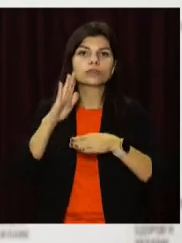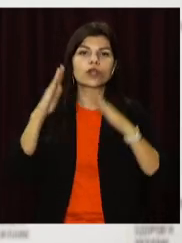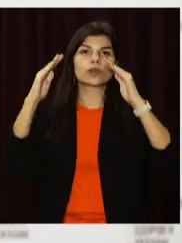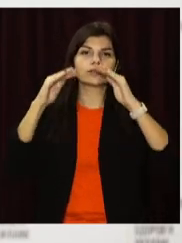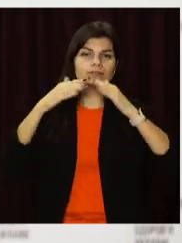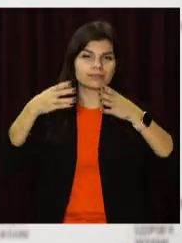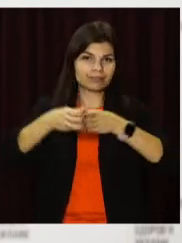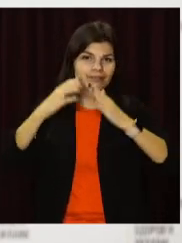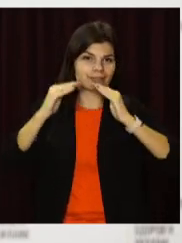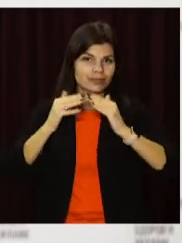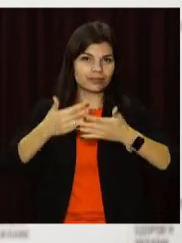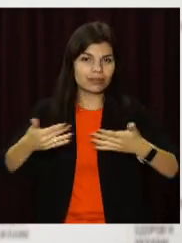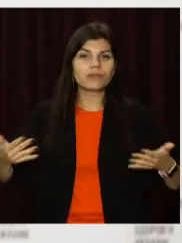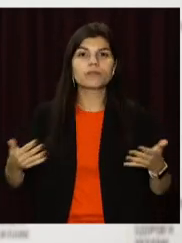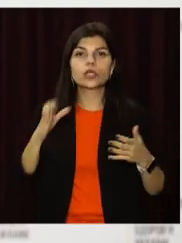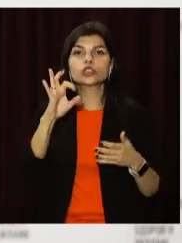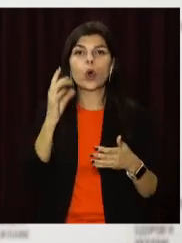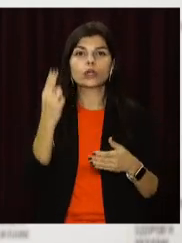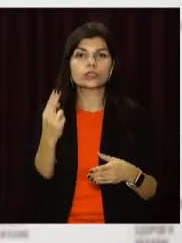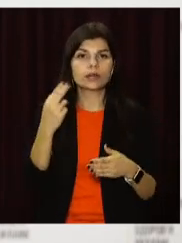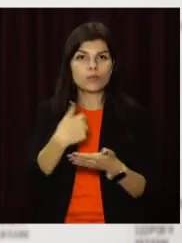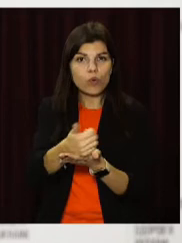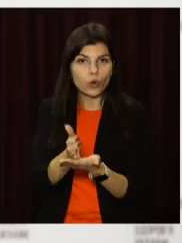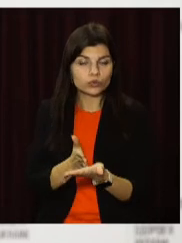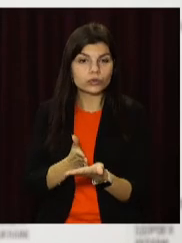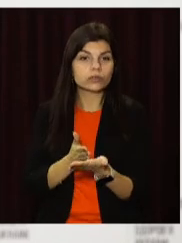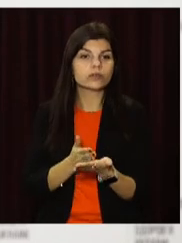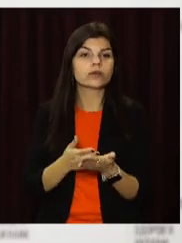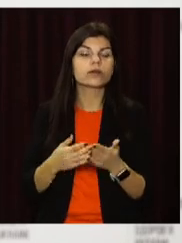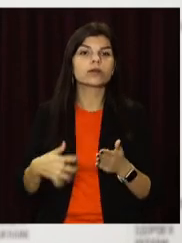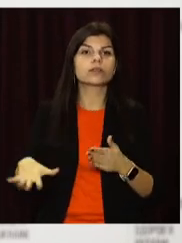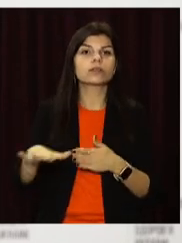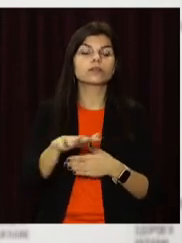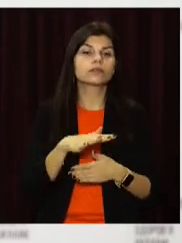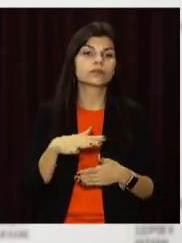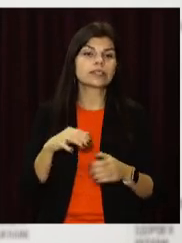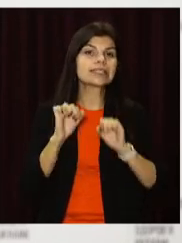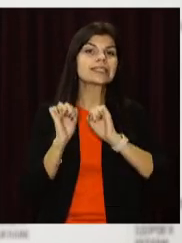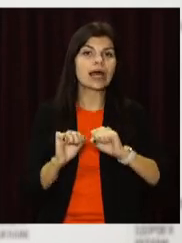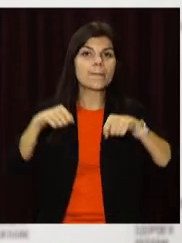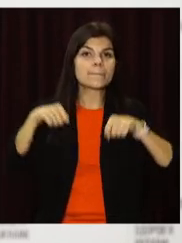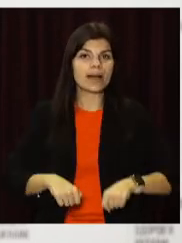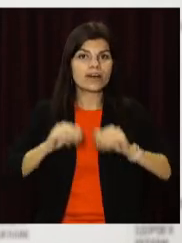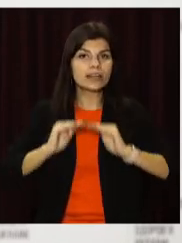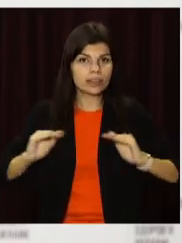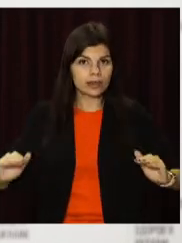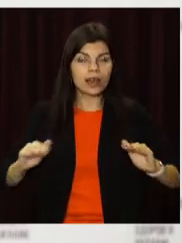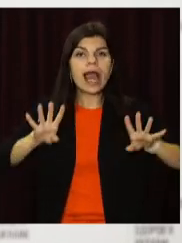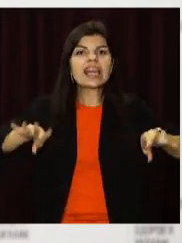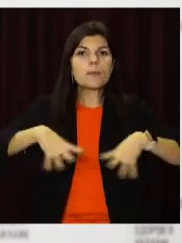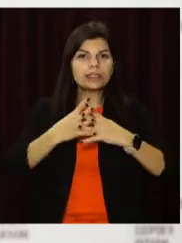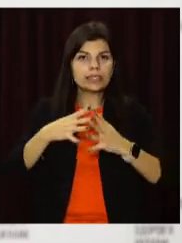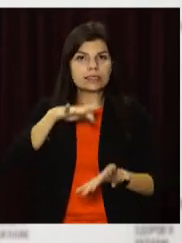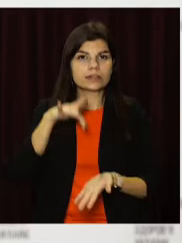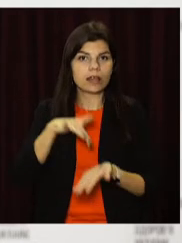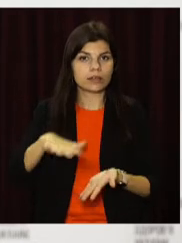закладів, що надають соціальні послуги, закладів захисту прав дітей, реабілітаційних